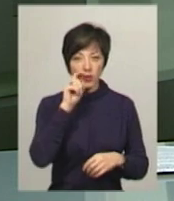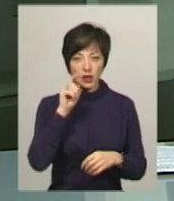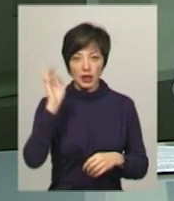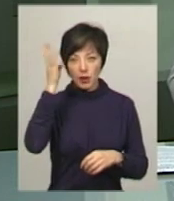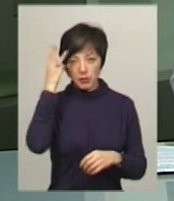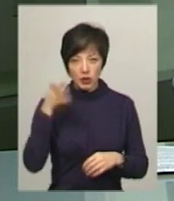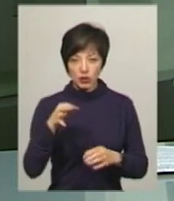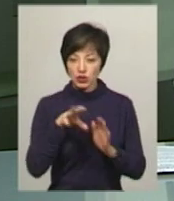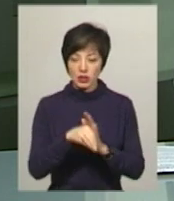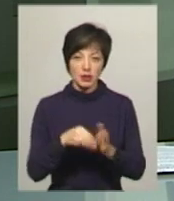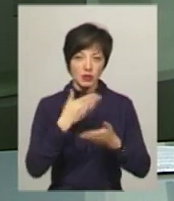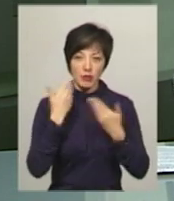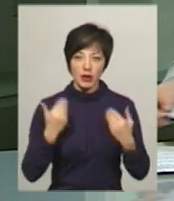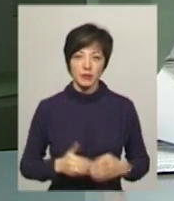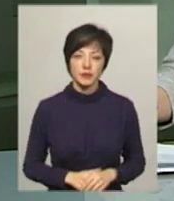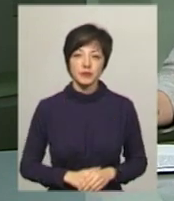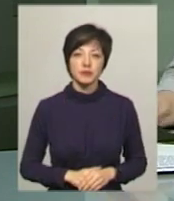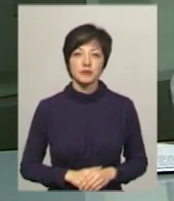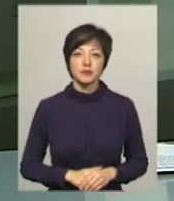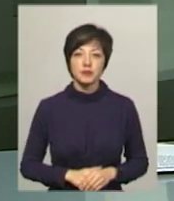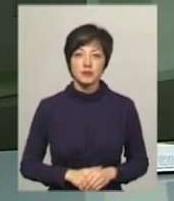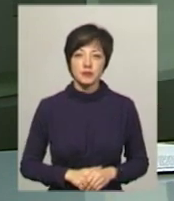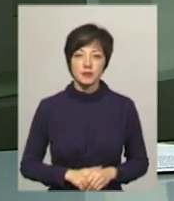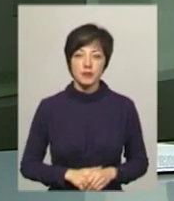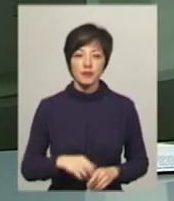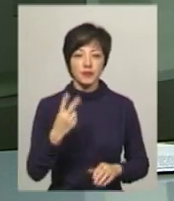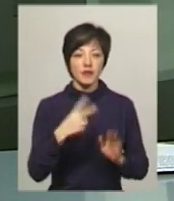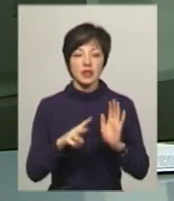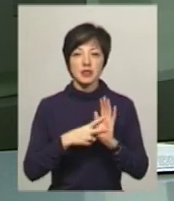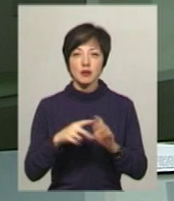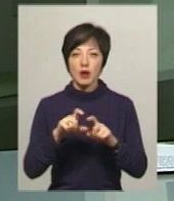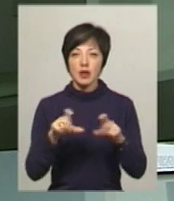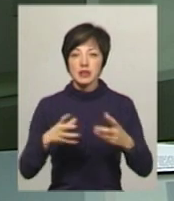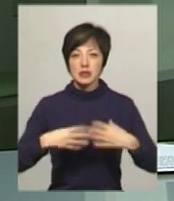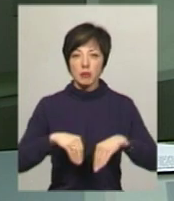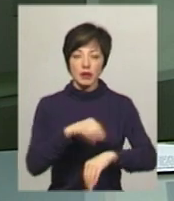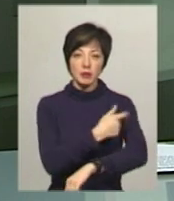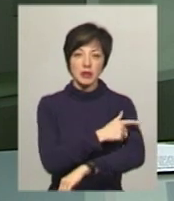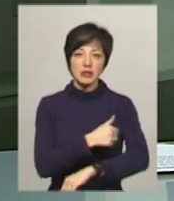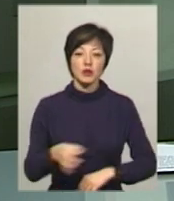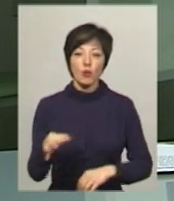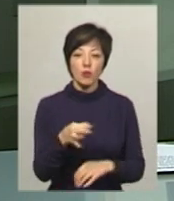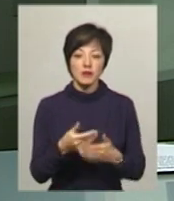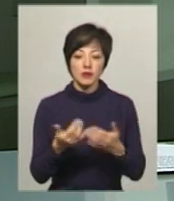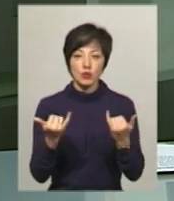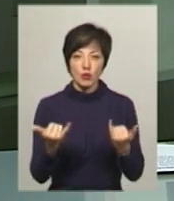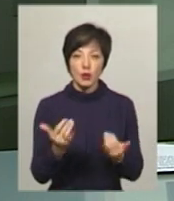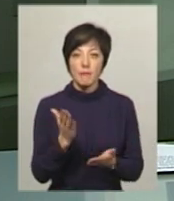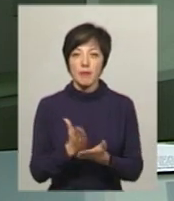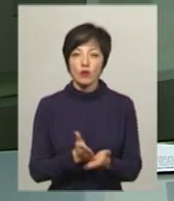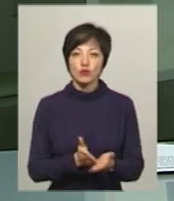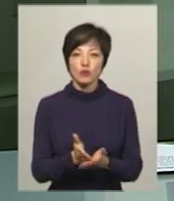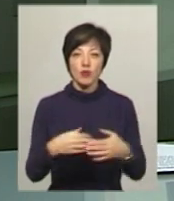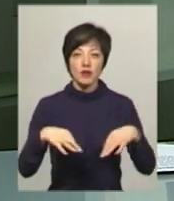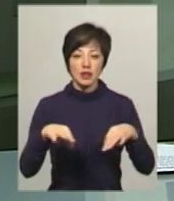Хмельниччини серед них немає. 27 амбулаторій сімейної медицини області відсьогодні мають службовий